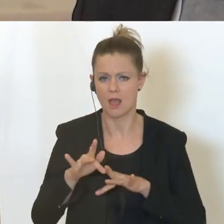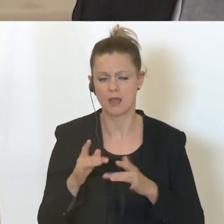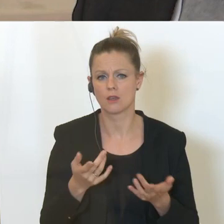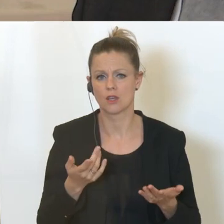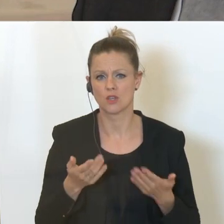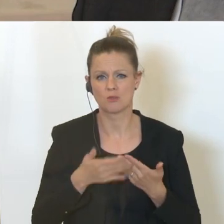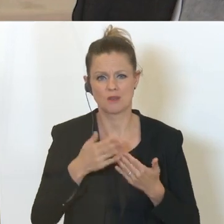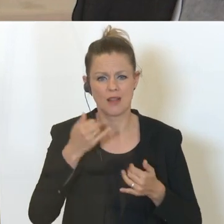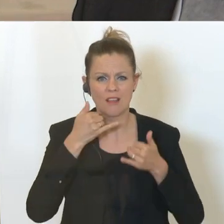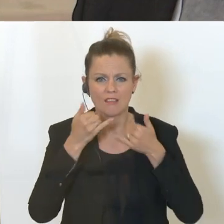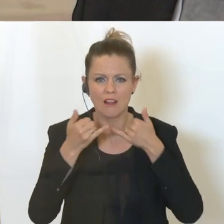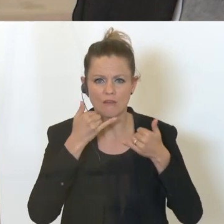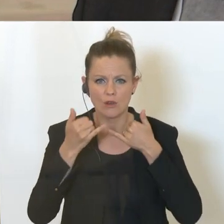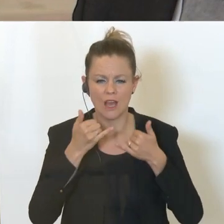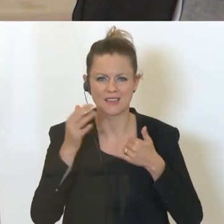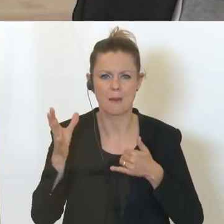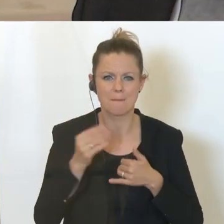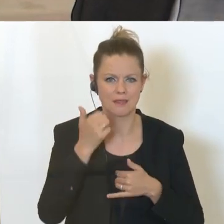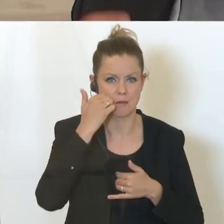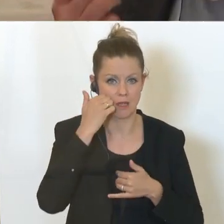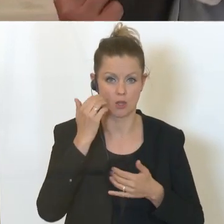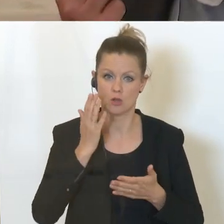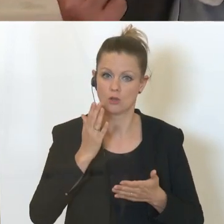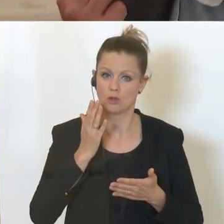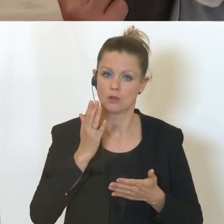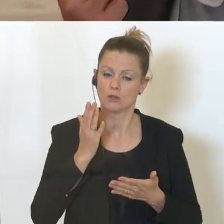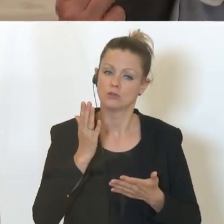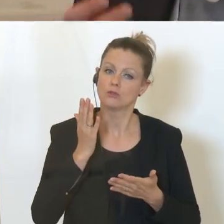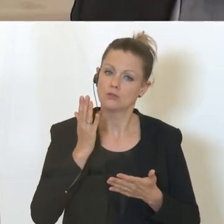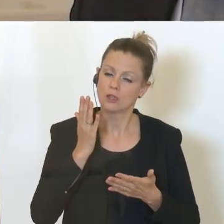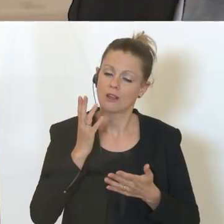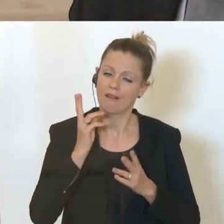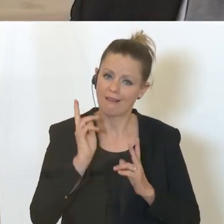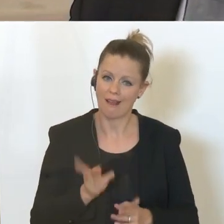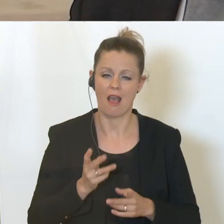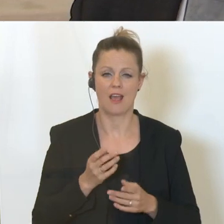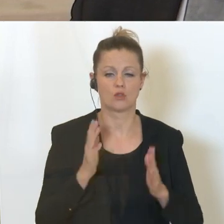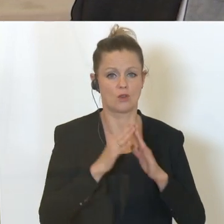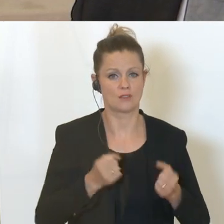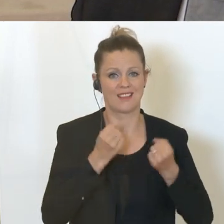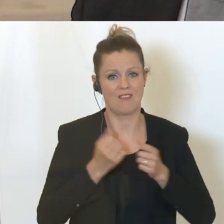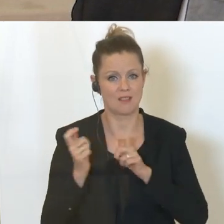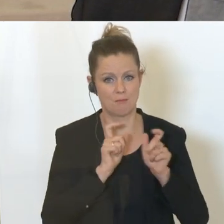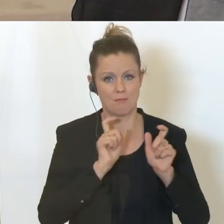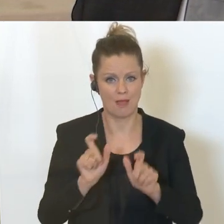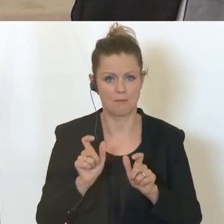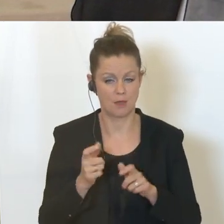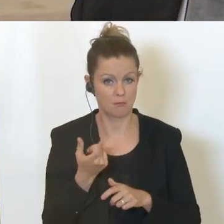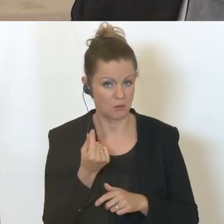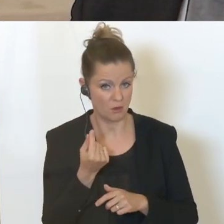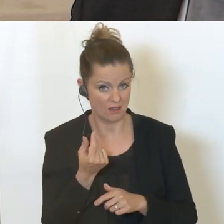schon Telefonate mit Männern Gewalt zu Hause verhindern können. Allein es fehlt dann an Geld